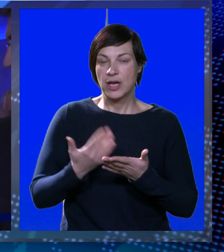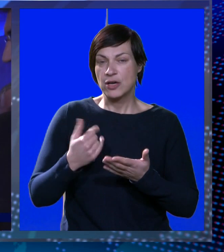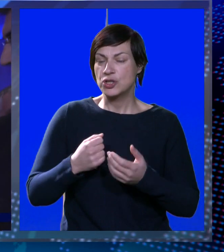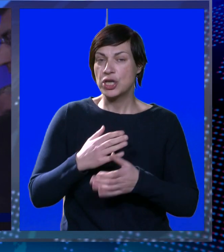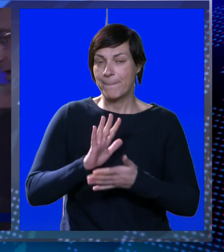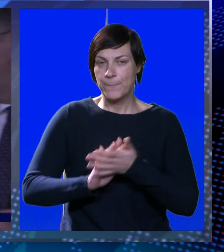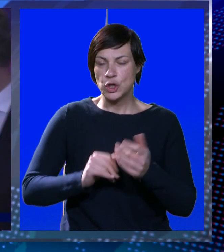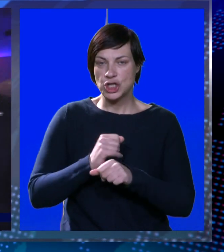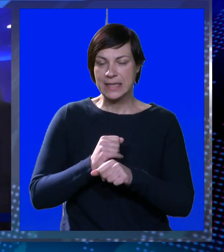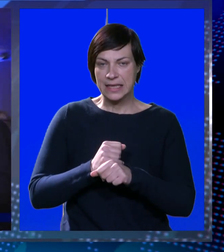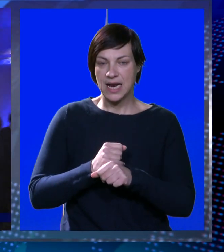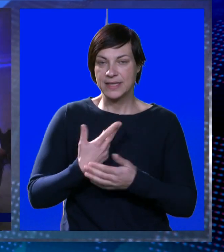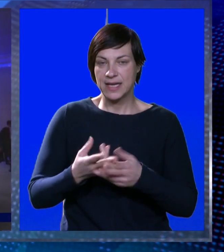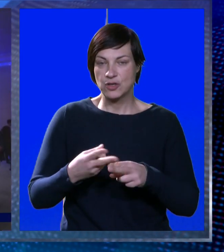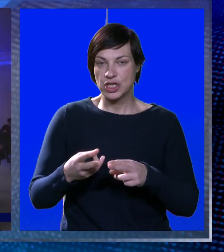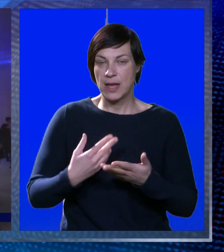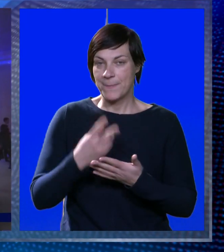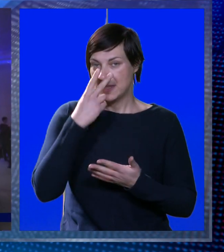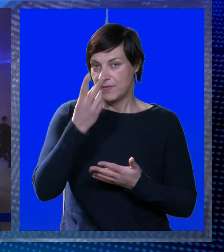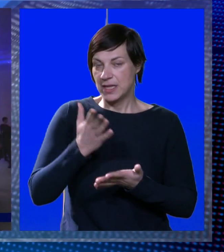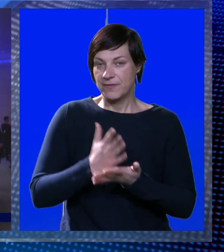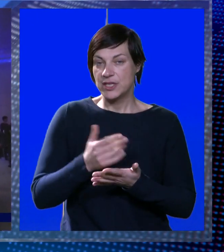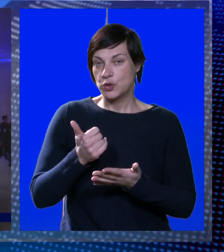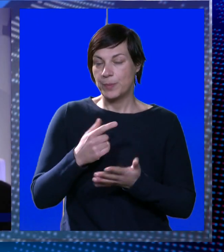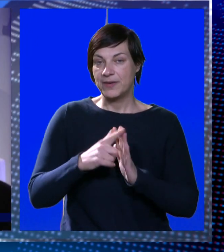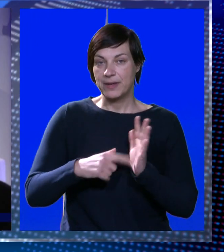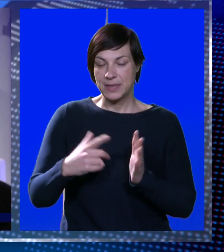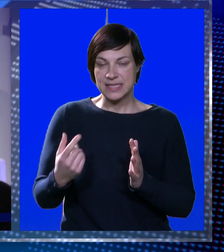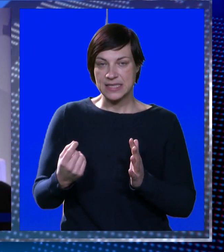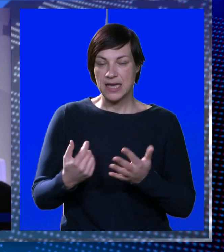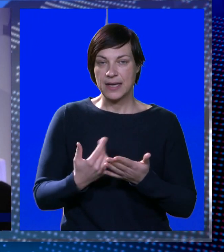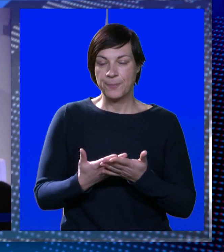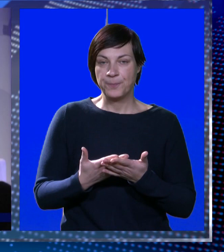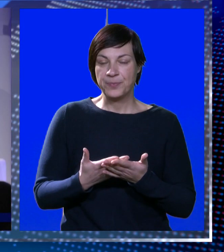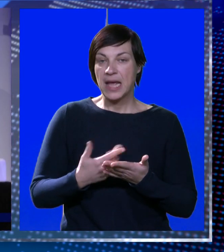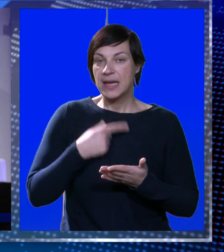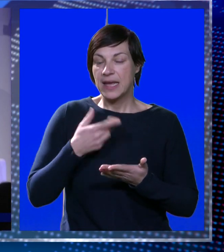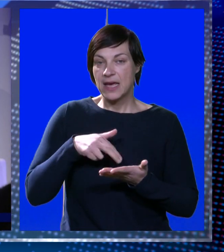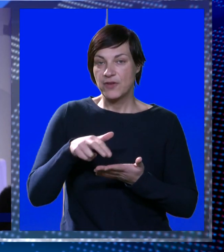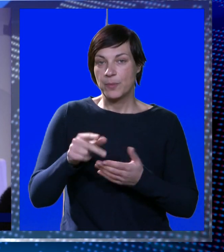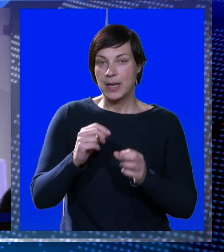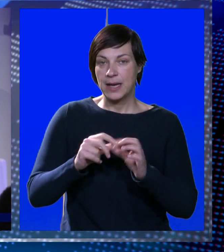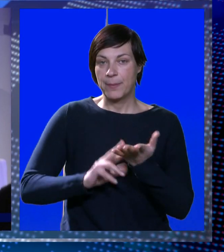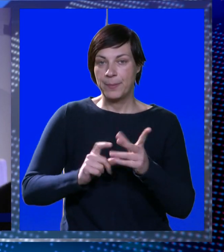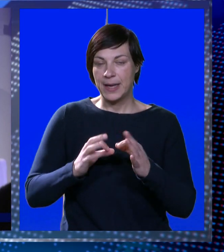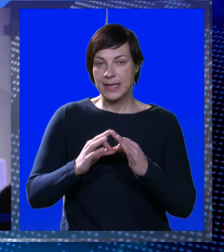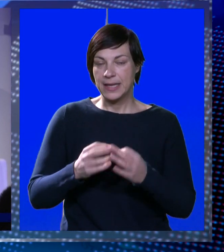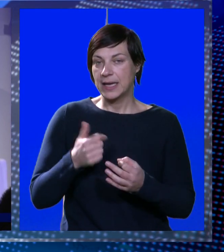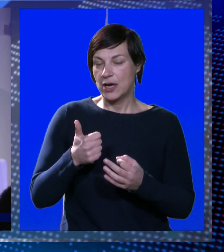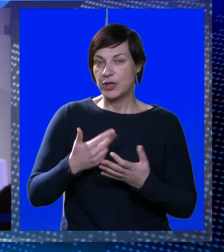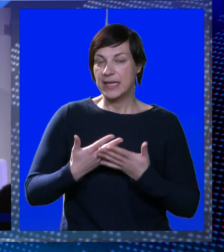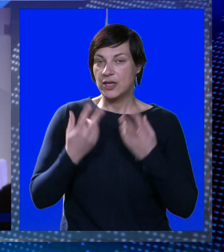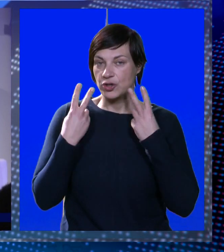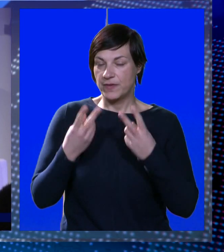će odmah prioniti poslu te kako će rezultati biti vidljivi već u prvih mjesec dana. Najavio je obilazak Banije, a